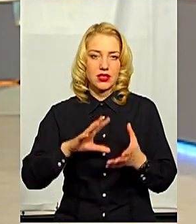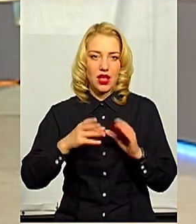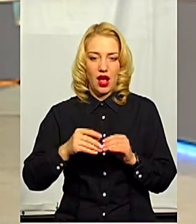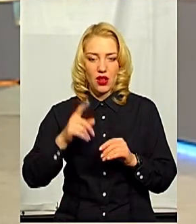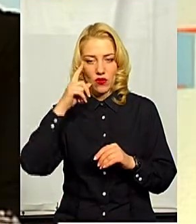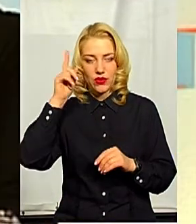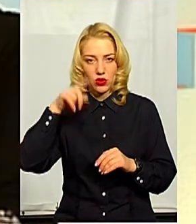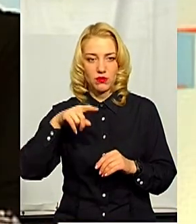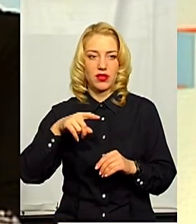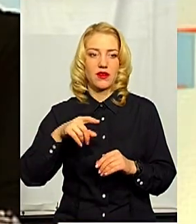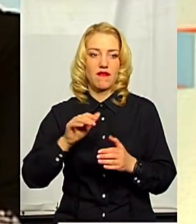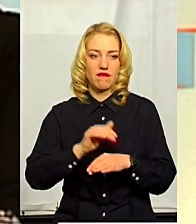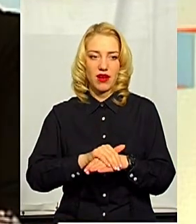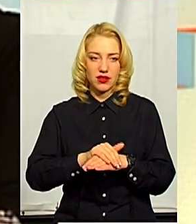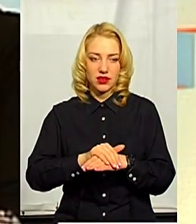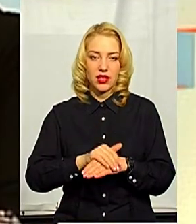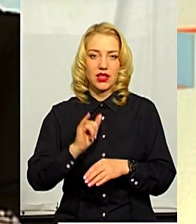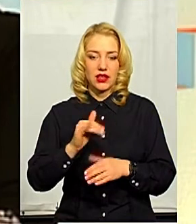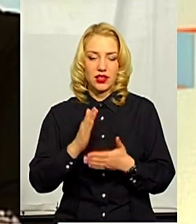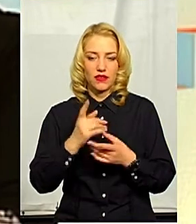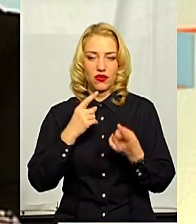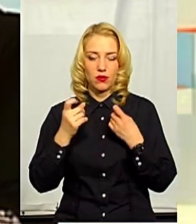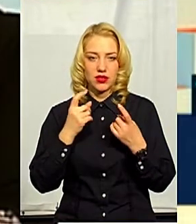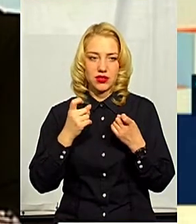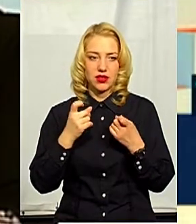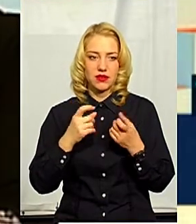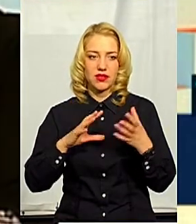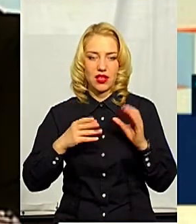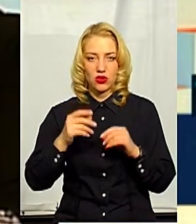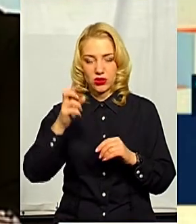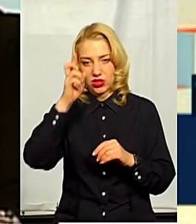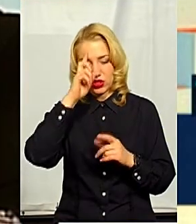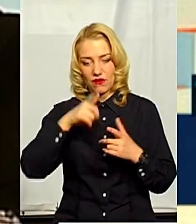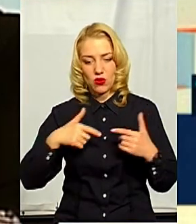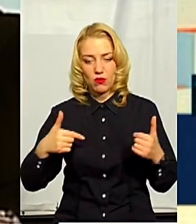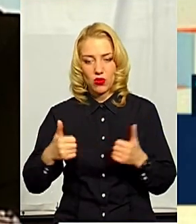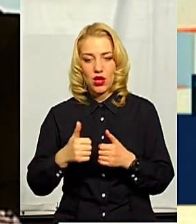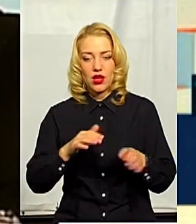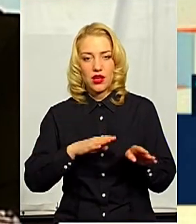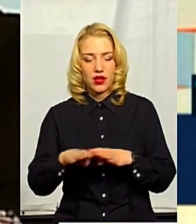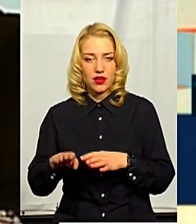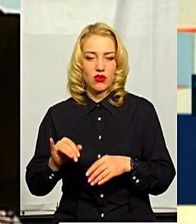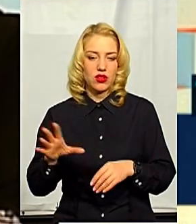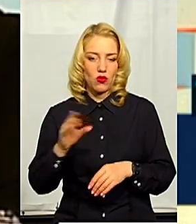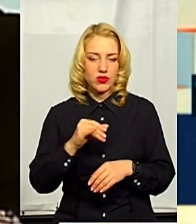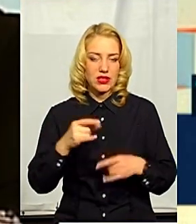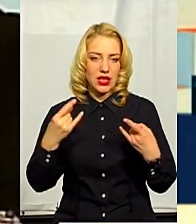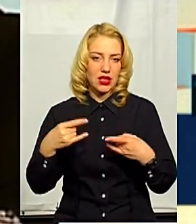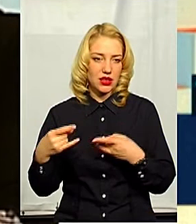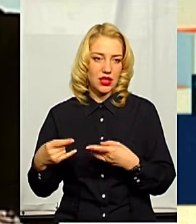факт. Інформація є на загальнодержавному рівні, у всіх новостних каналах.